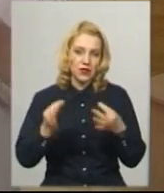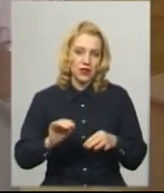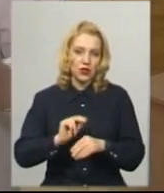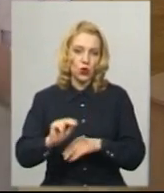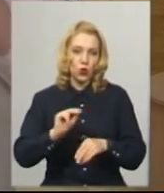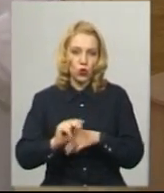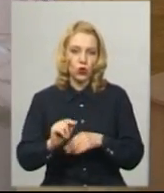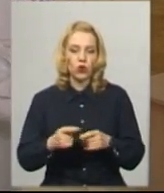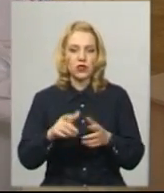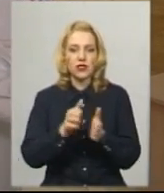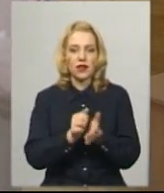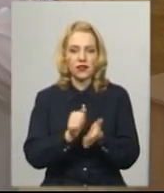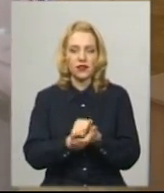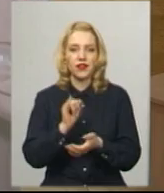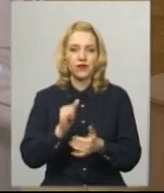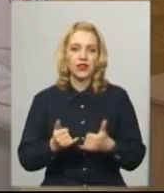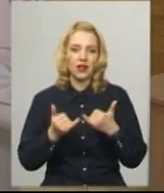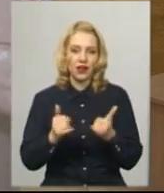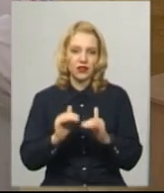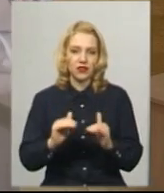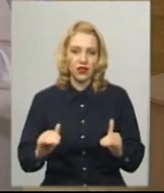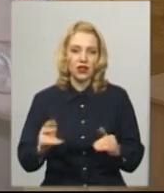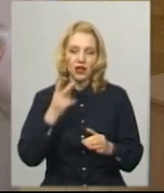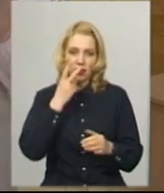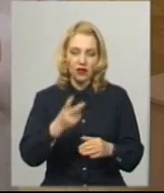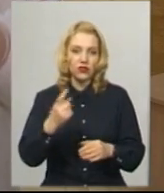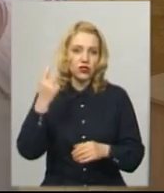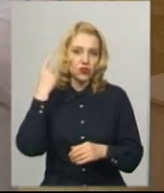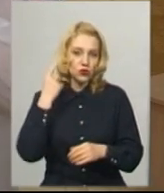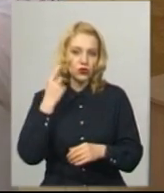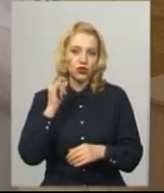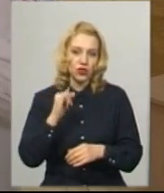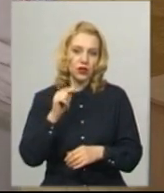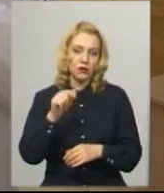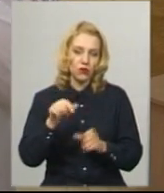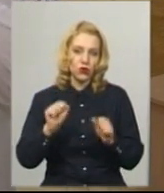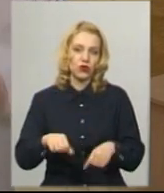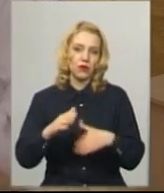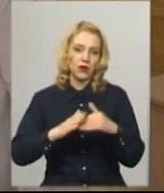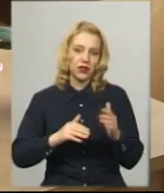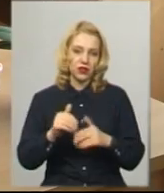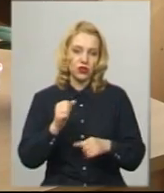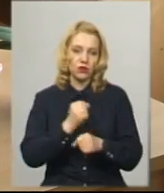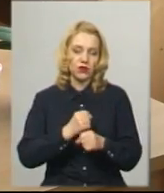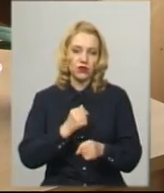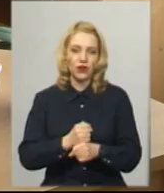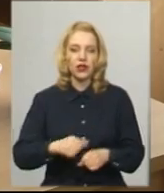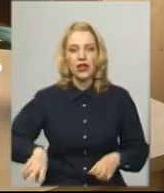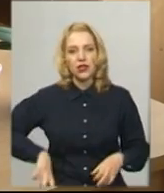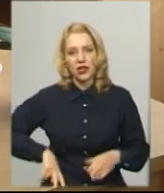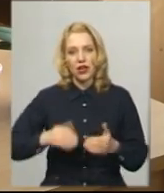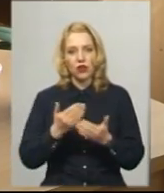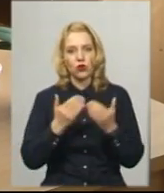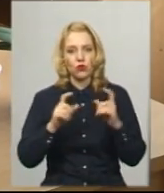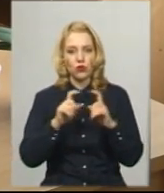тобто заняття, де діти і дивляться, і чують, і в той же час можуть практично попрацювати. Директорка музею